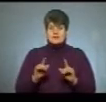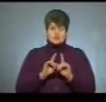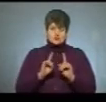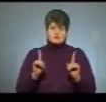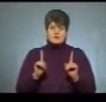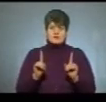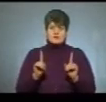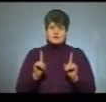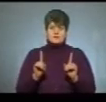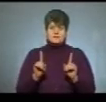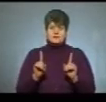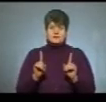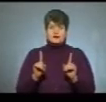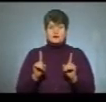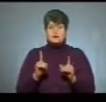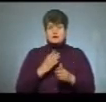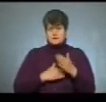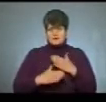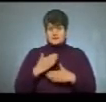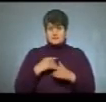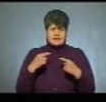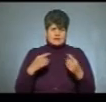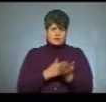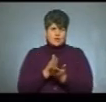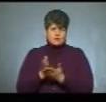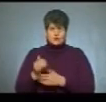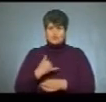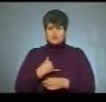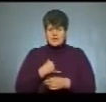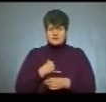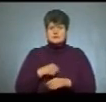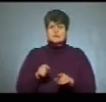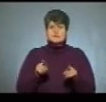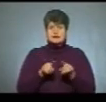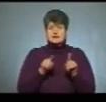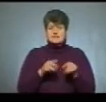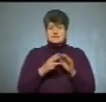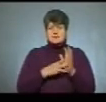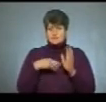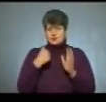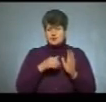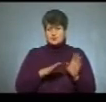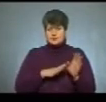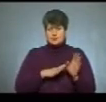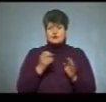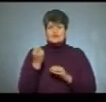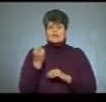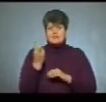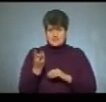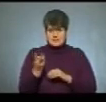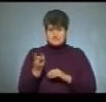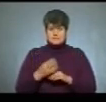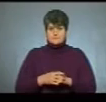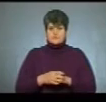особливими освітніми потребами, за різними нозологіями, то в нас таких в 2018 році було 12. Це